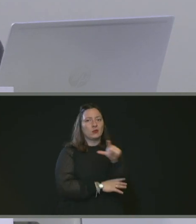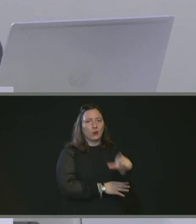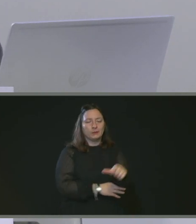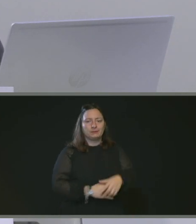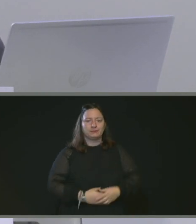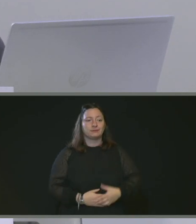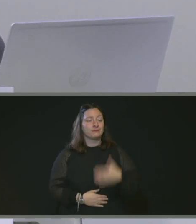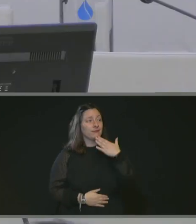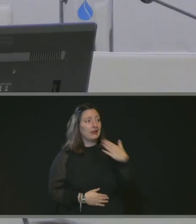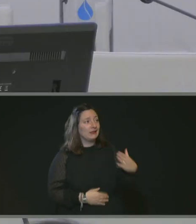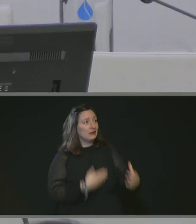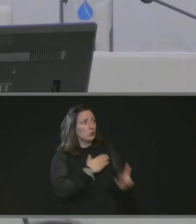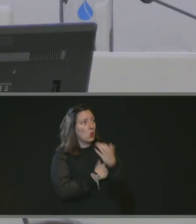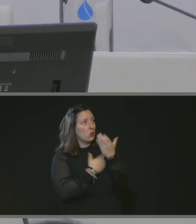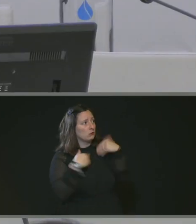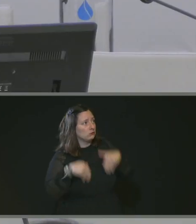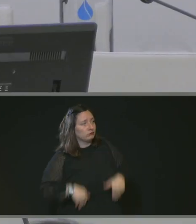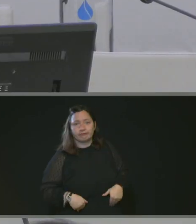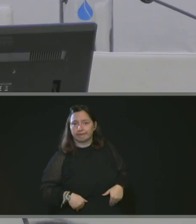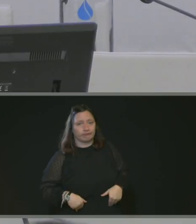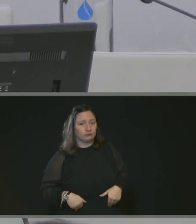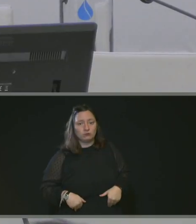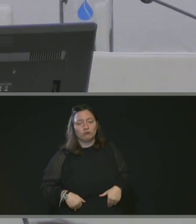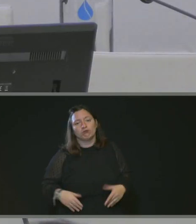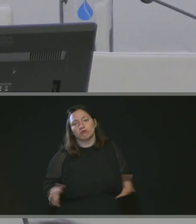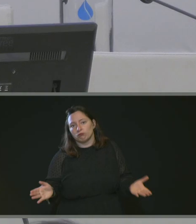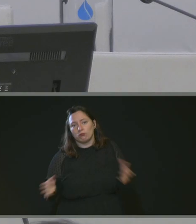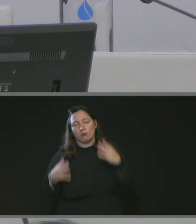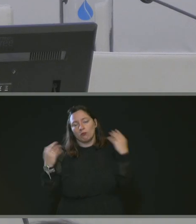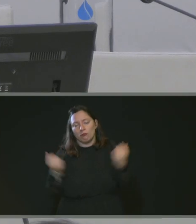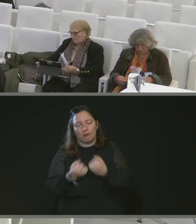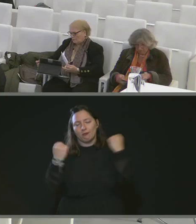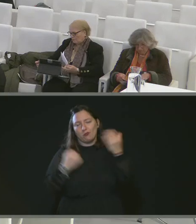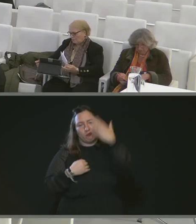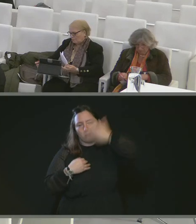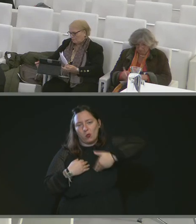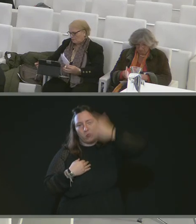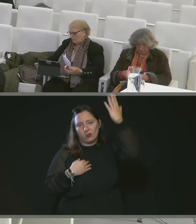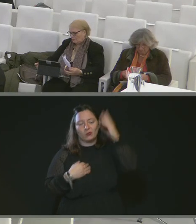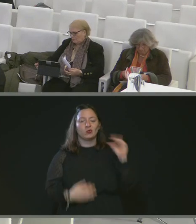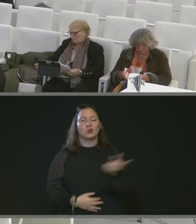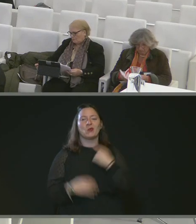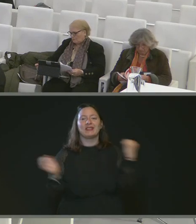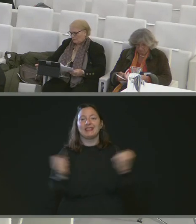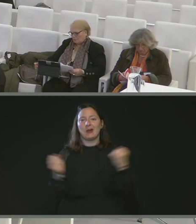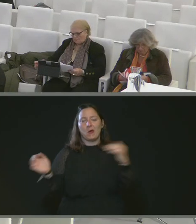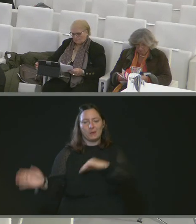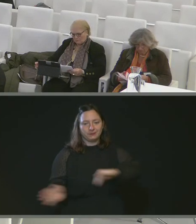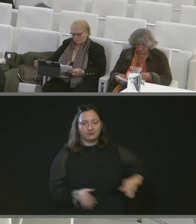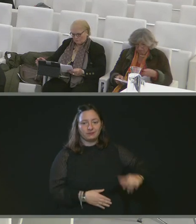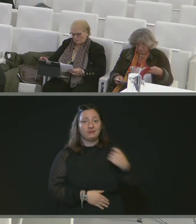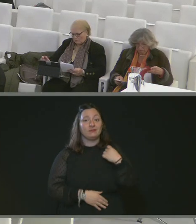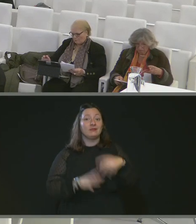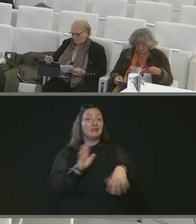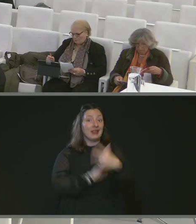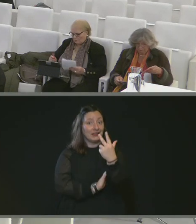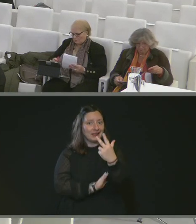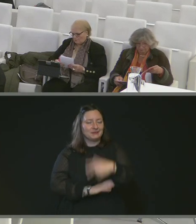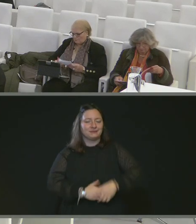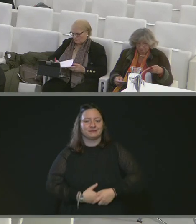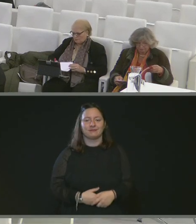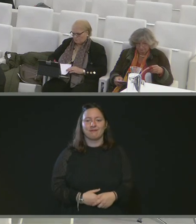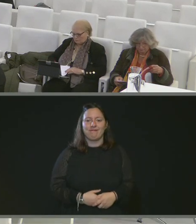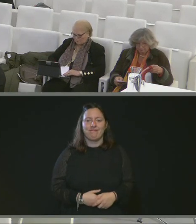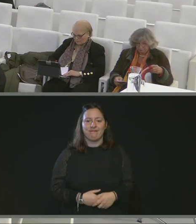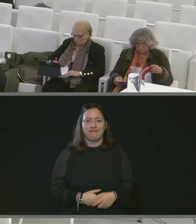Merci. Pas de vote contre, pas d'abstention. C'est une manifestation bien connue, unanimité. La 13. Alors,